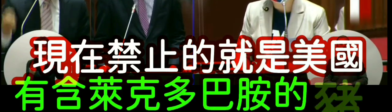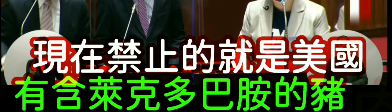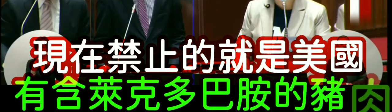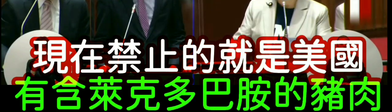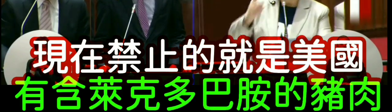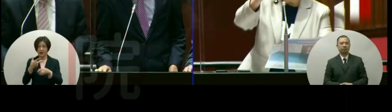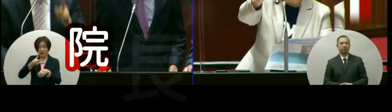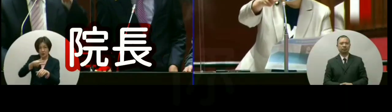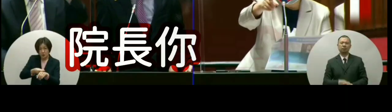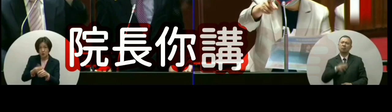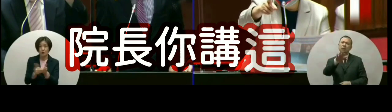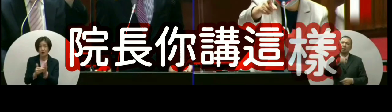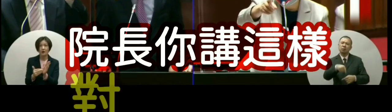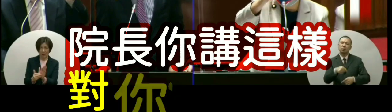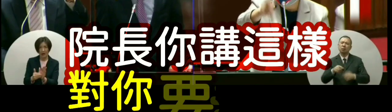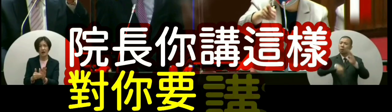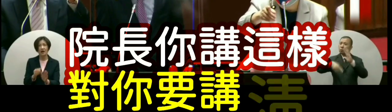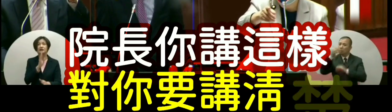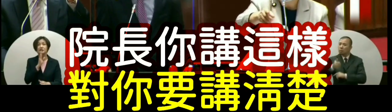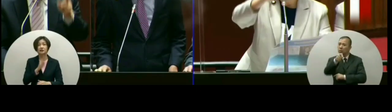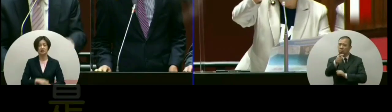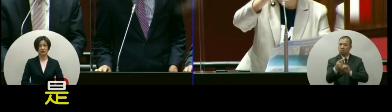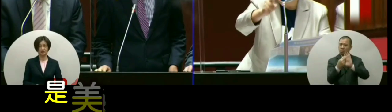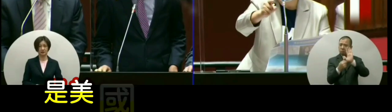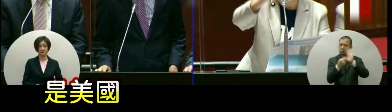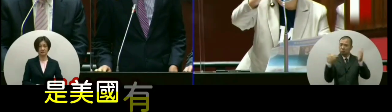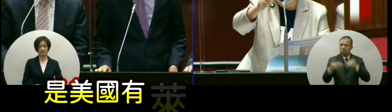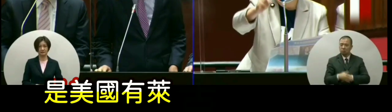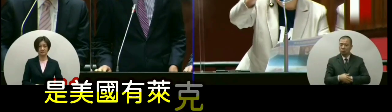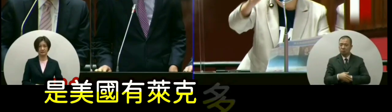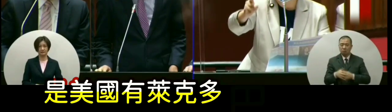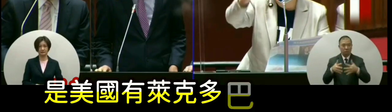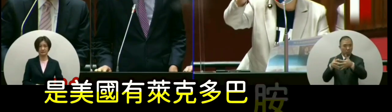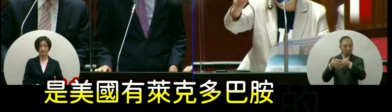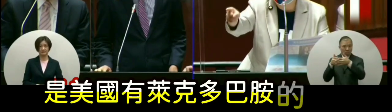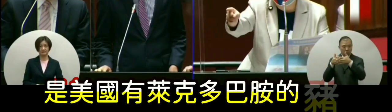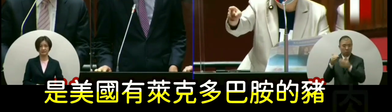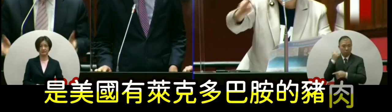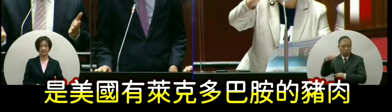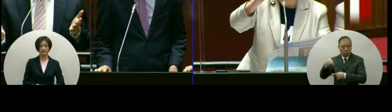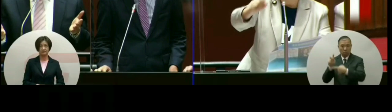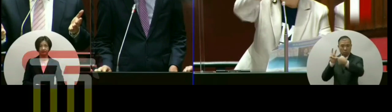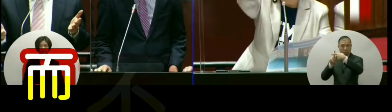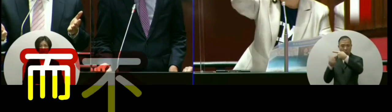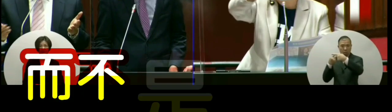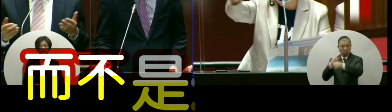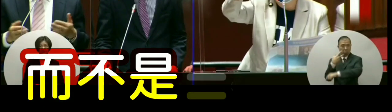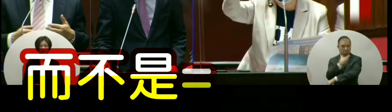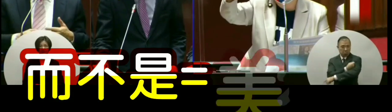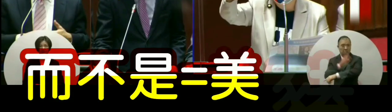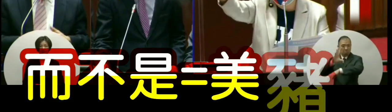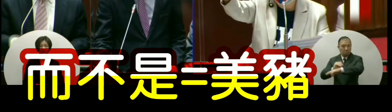多班的猪肉啊院长你讲到对了你要讲清楚哦是美国有韩莱克多班的猪肉而不是